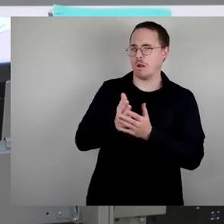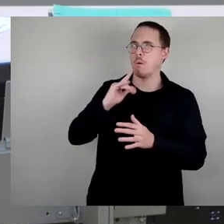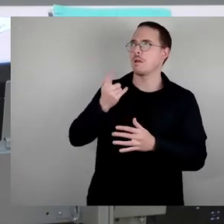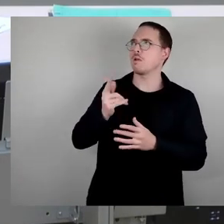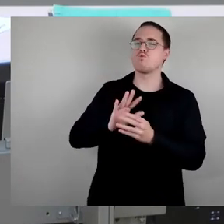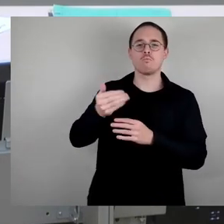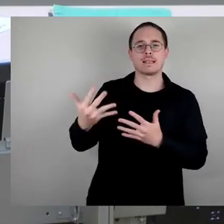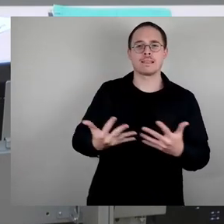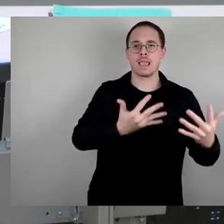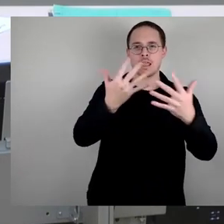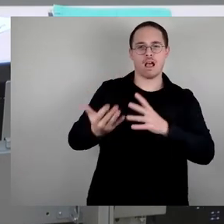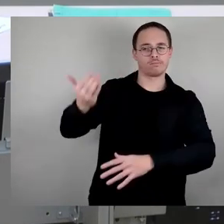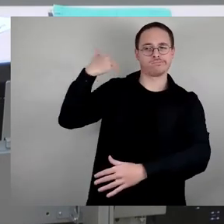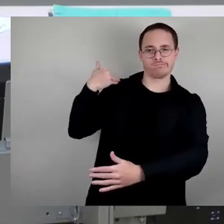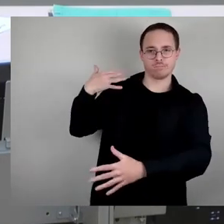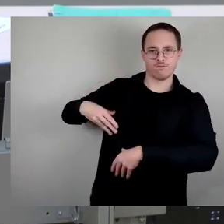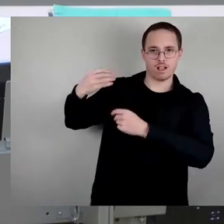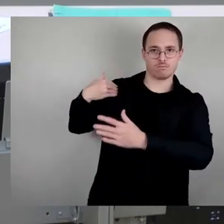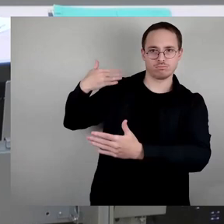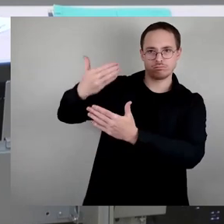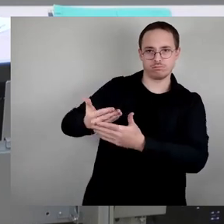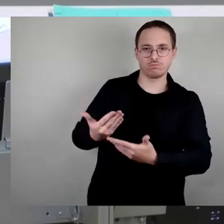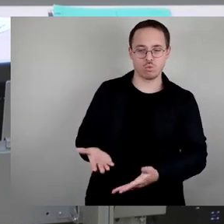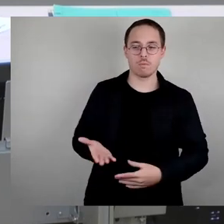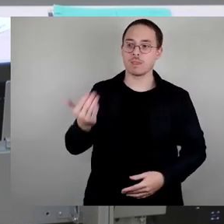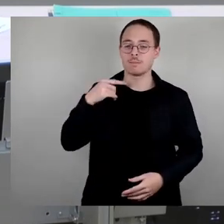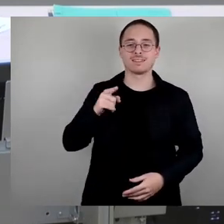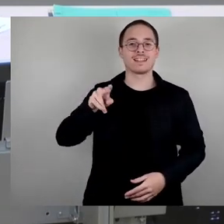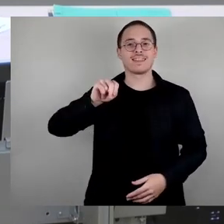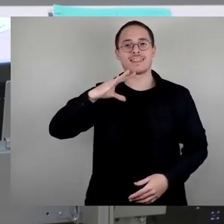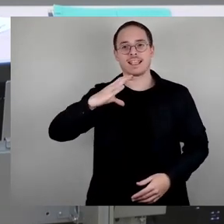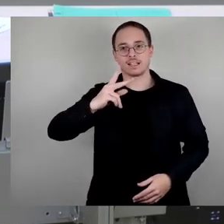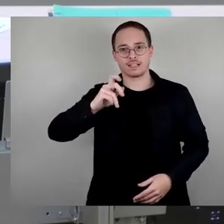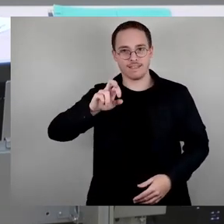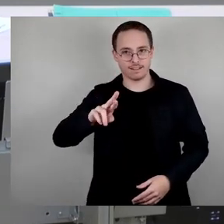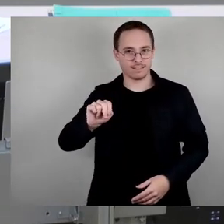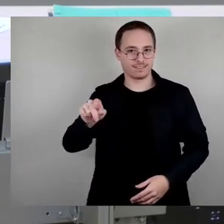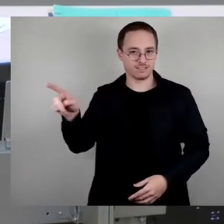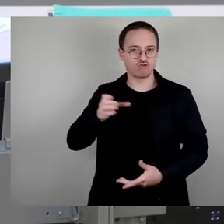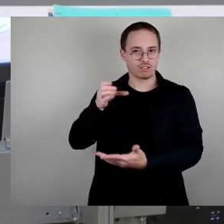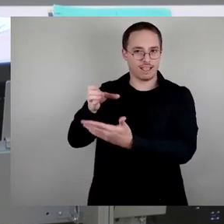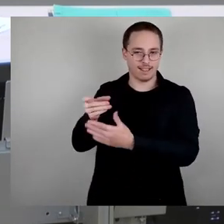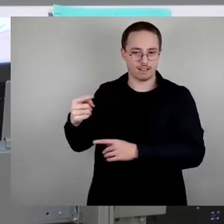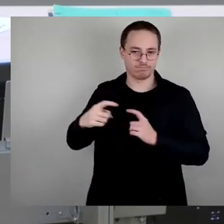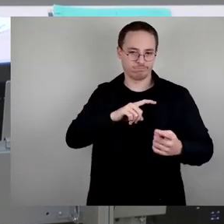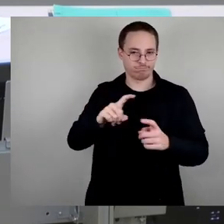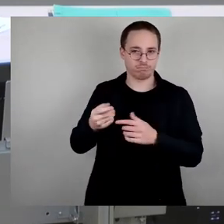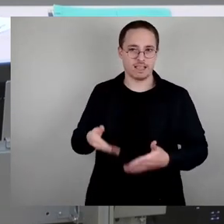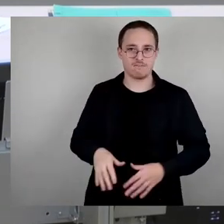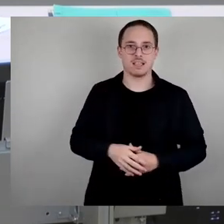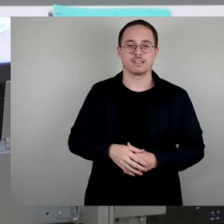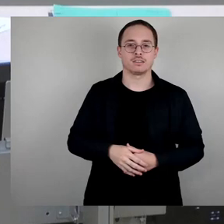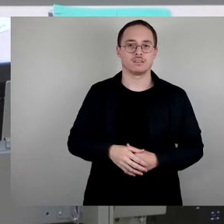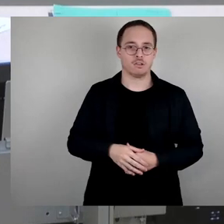zwei, drei Jahren ging die Diskussion um die Stähle in Nickern hier voran. Ein kleiner Gedenkort mit bisher bis dato